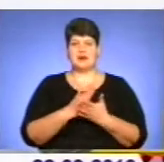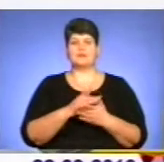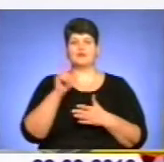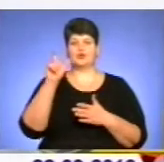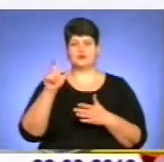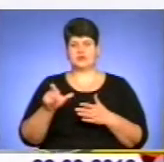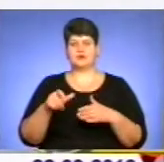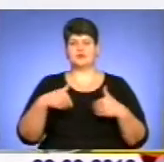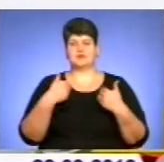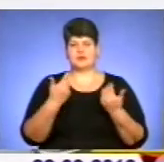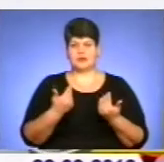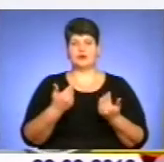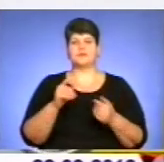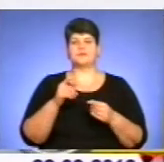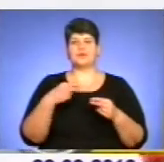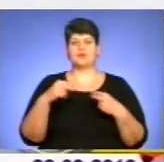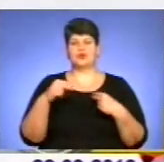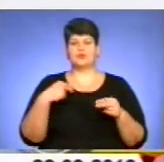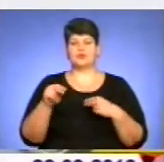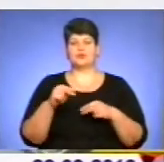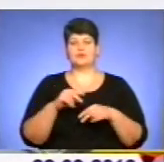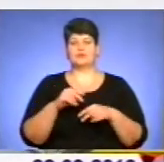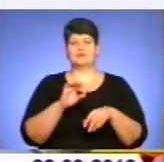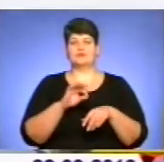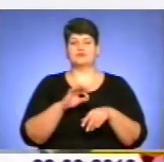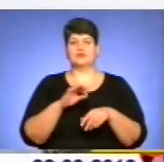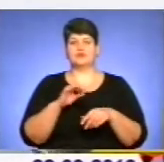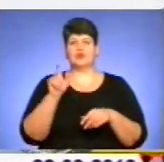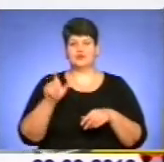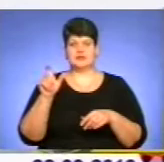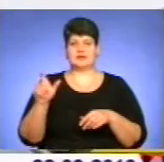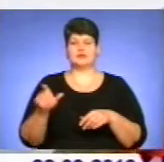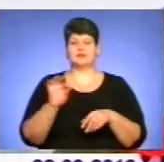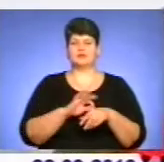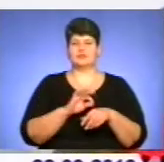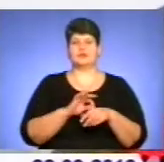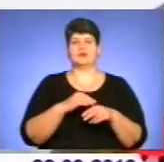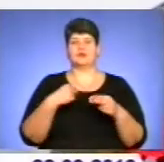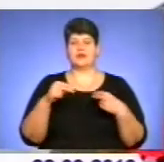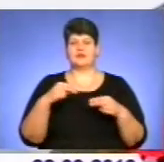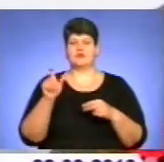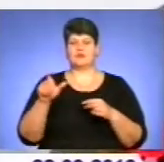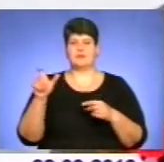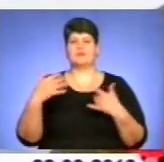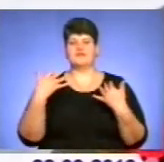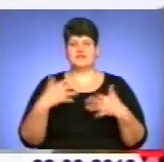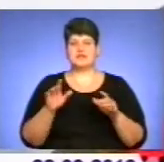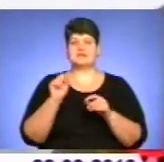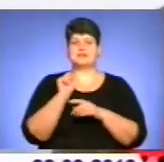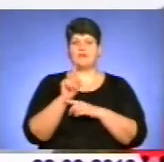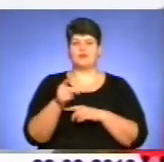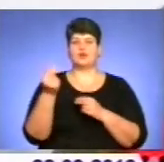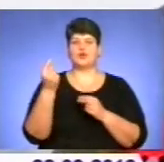встановлено статус, особи потерпіли від торгівлі людьми. Ми вже замовили кошти на виплату